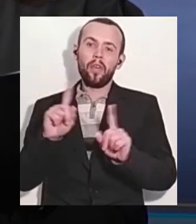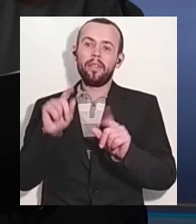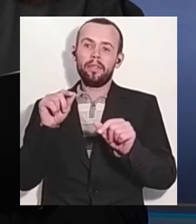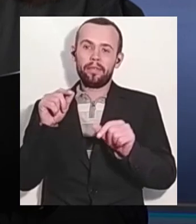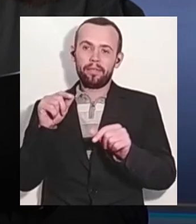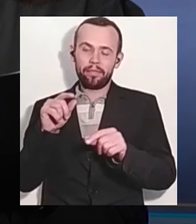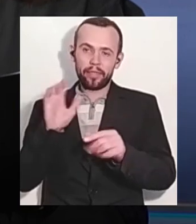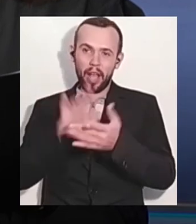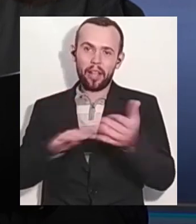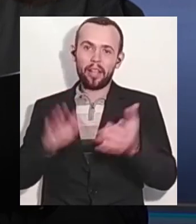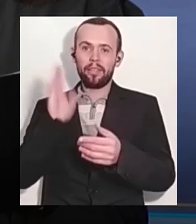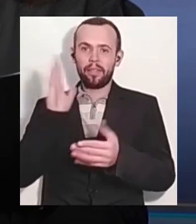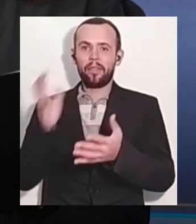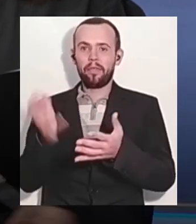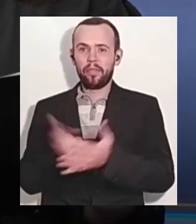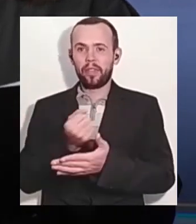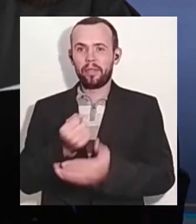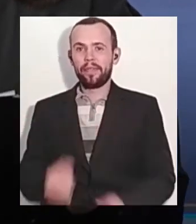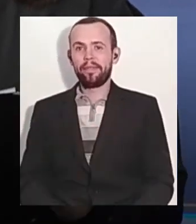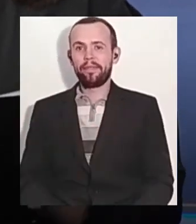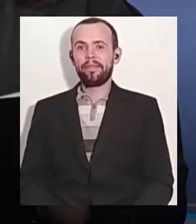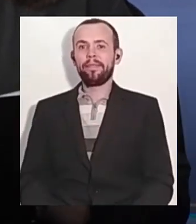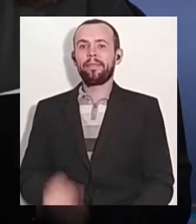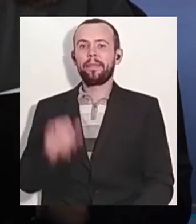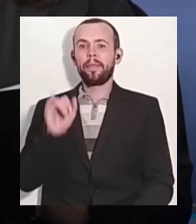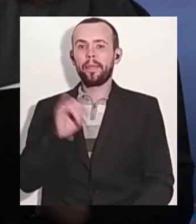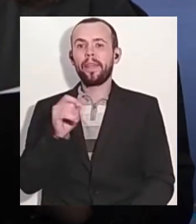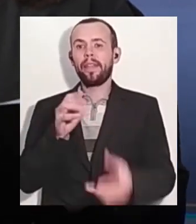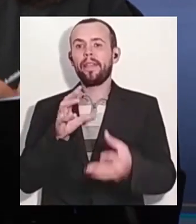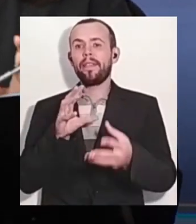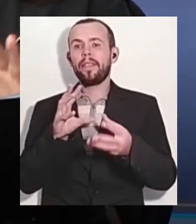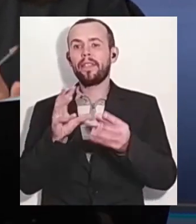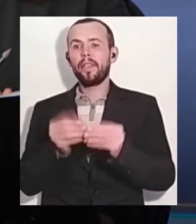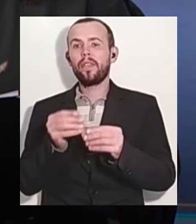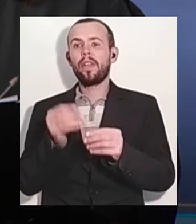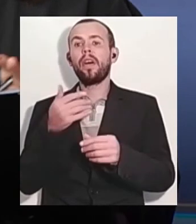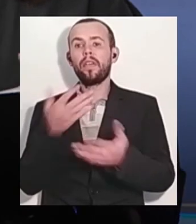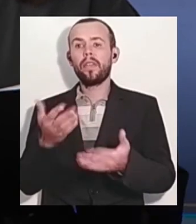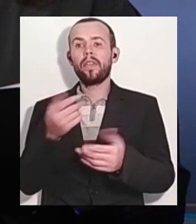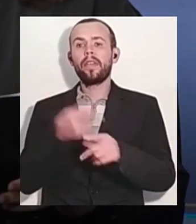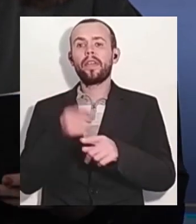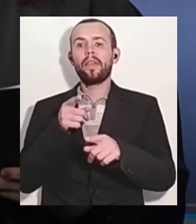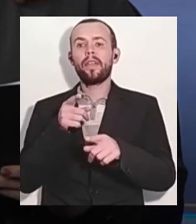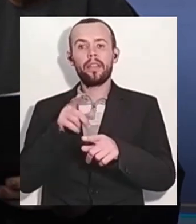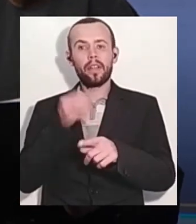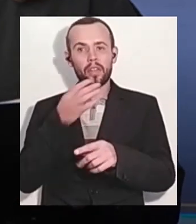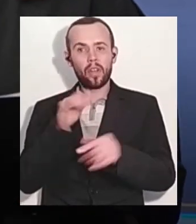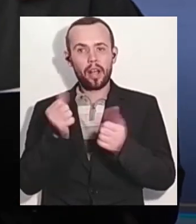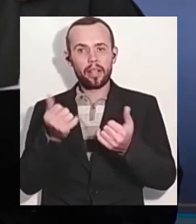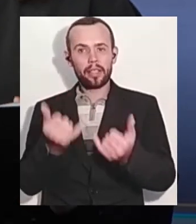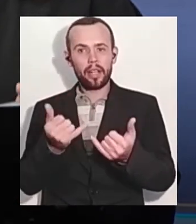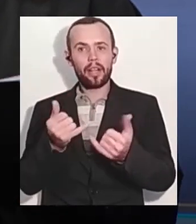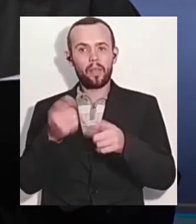вітаміни і усього. І усього. Я зрозуміло, повернемося до нашої справи бунту в одеській колонії.